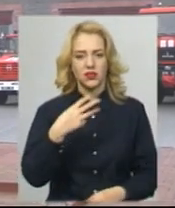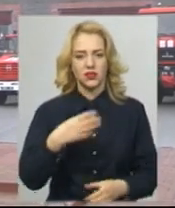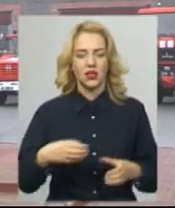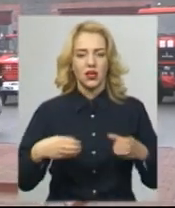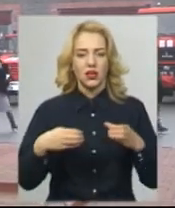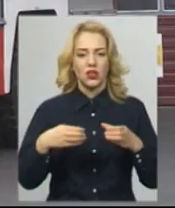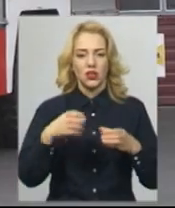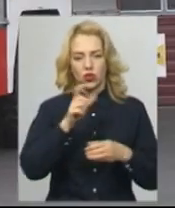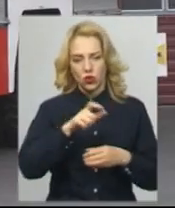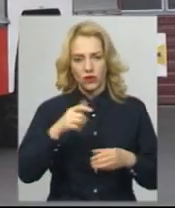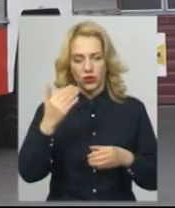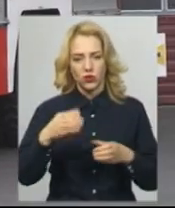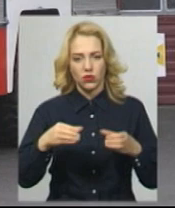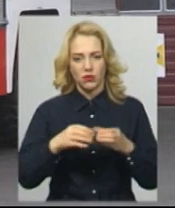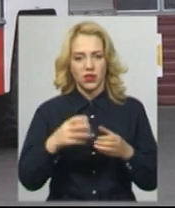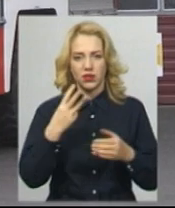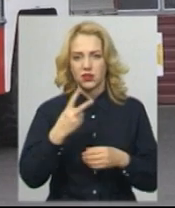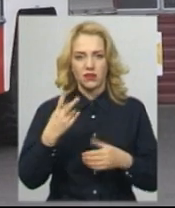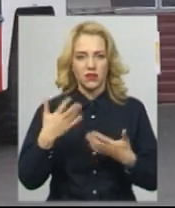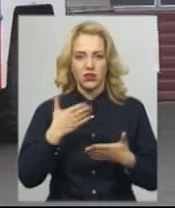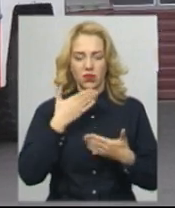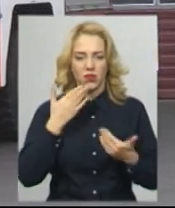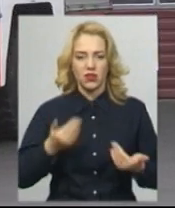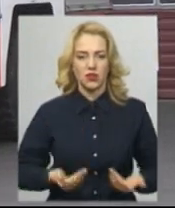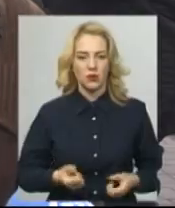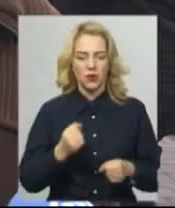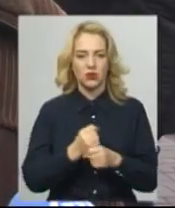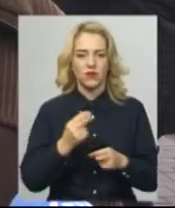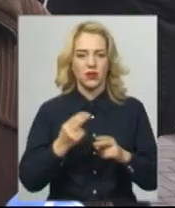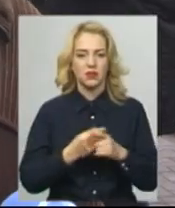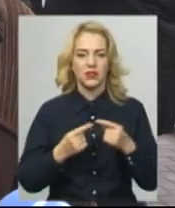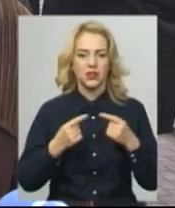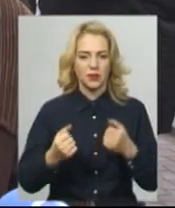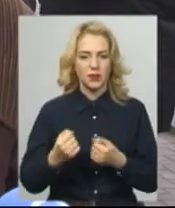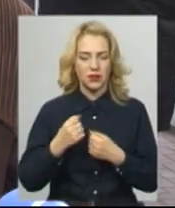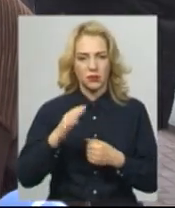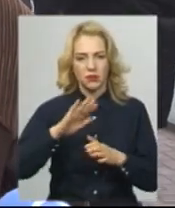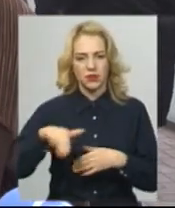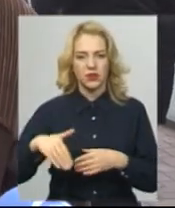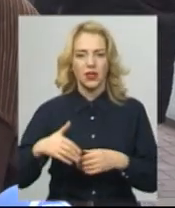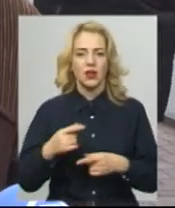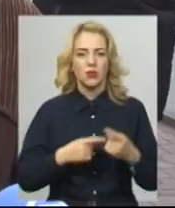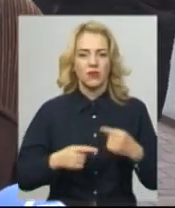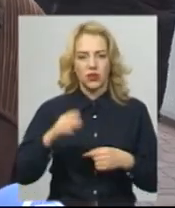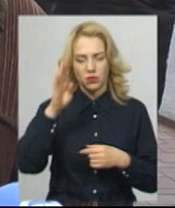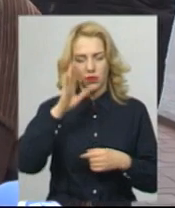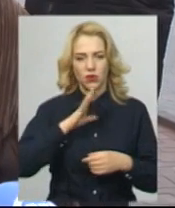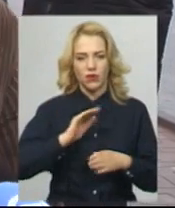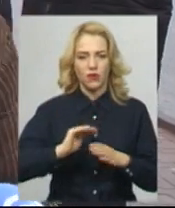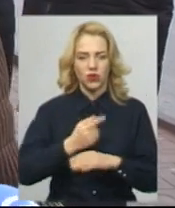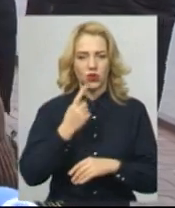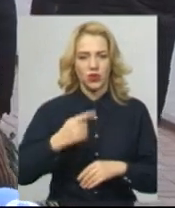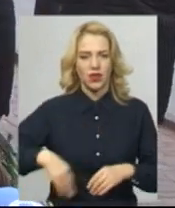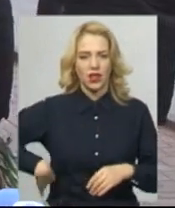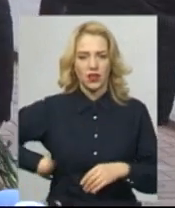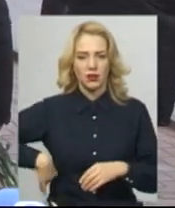32 немає вживих. Пригадує, працювали без техніки та засобів захисту. Після повернення чоловік з часом переніс операції з видалення однієї нирки та